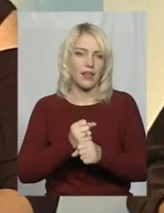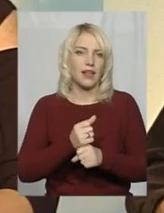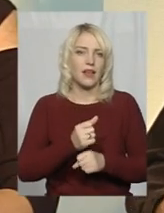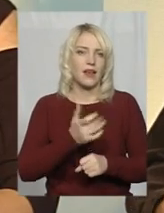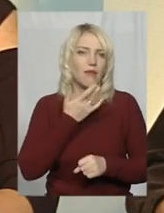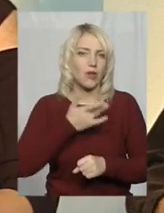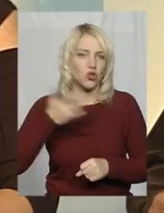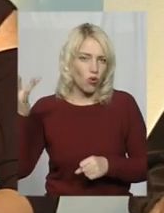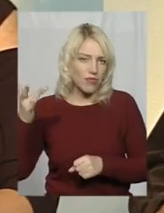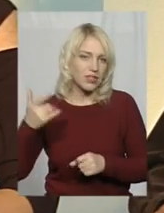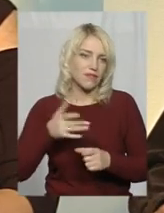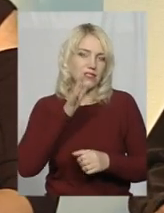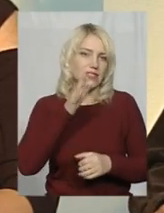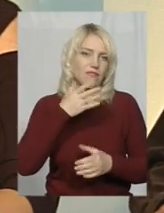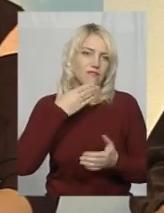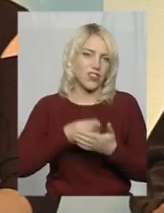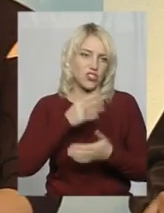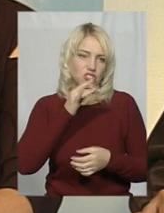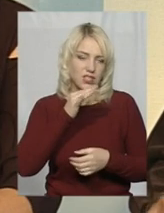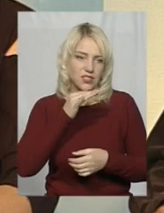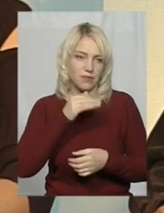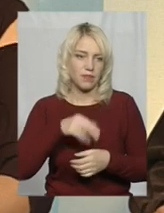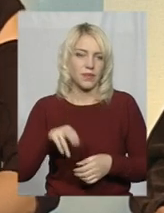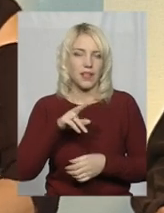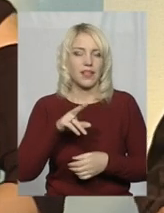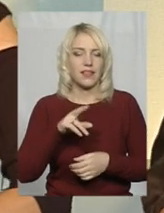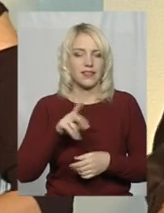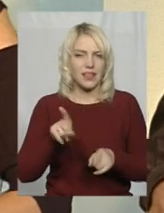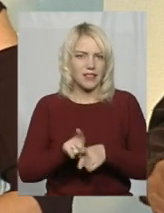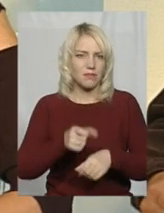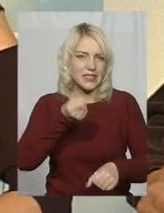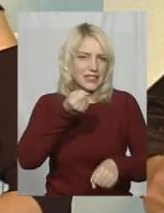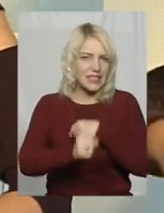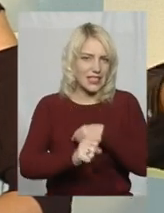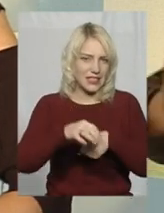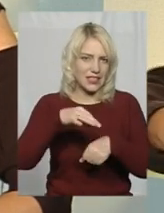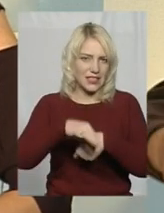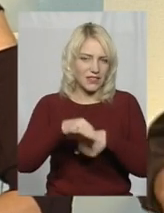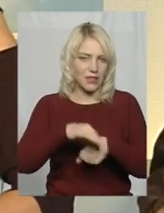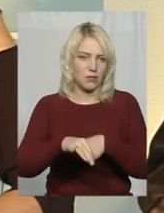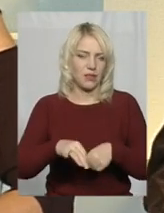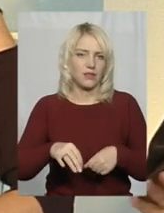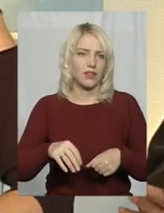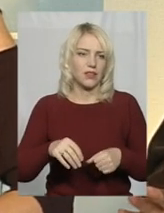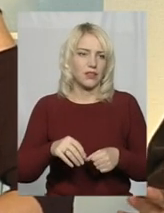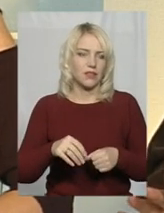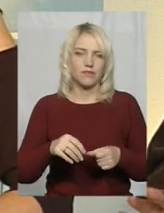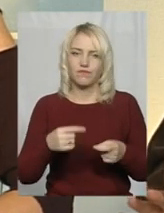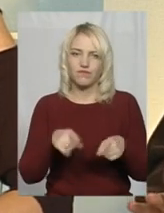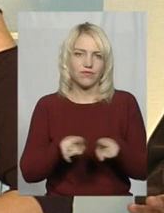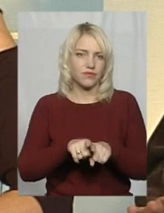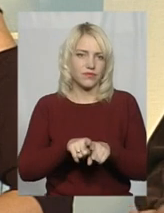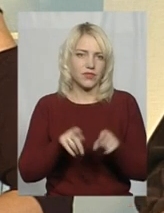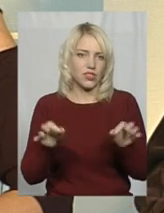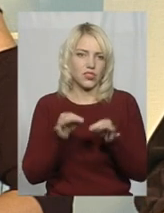у свій час. Директивними, такими прокламативними методами ми нічого